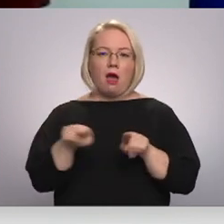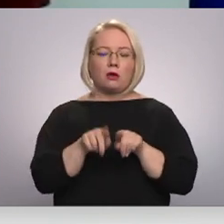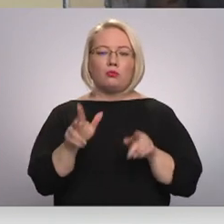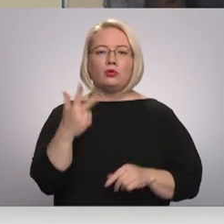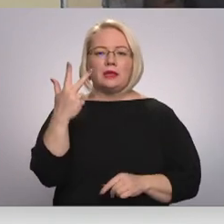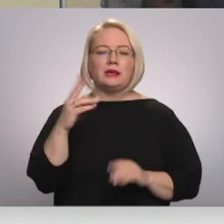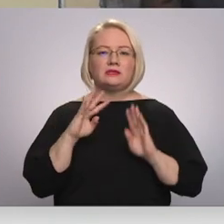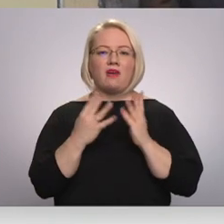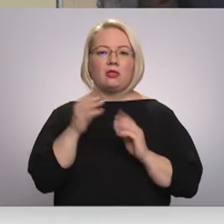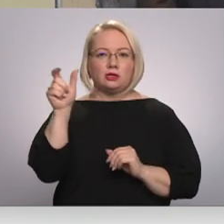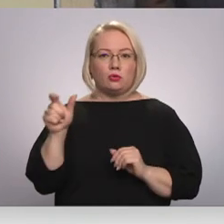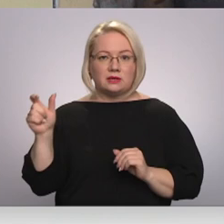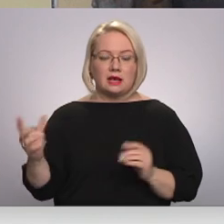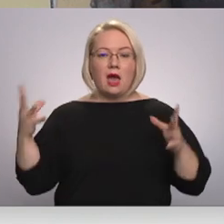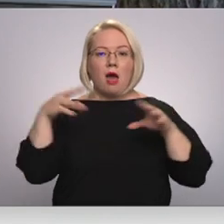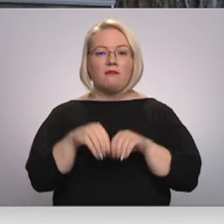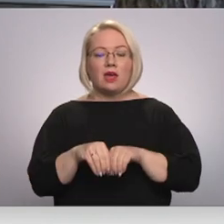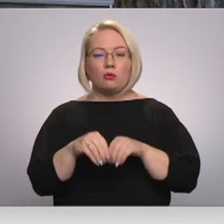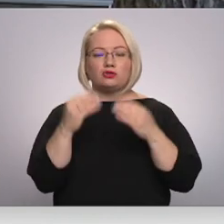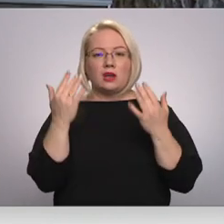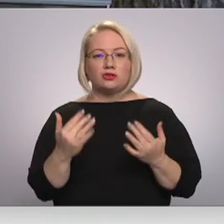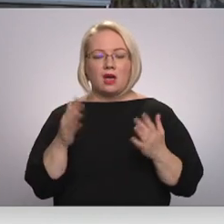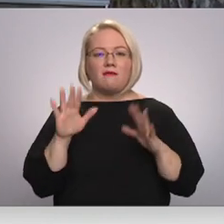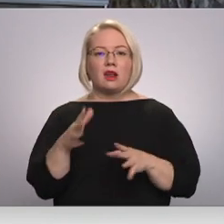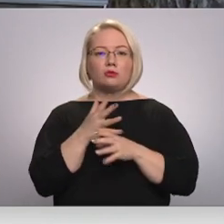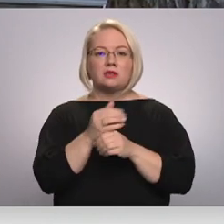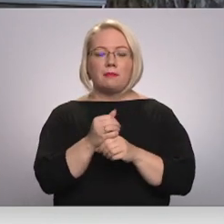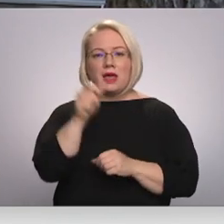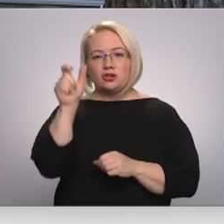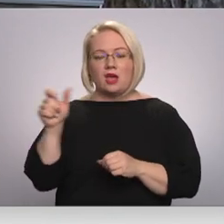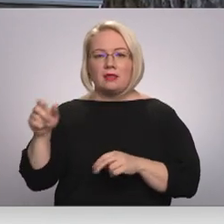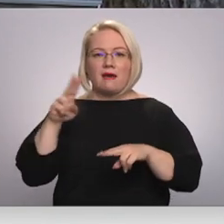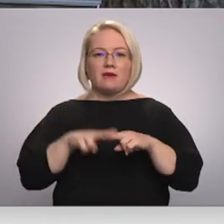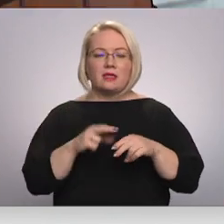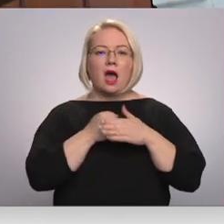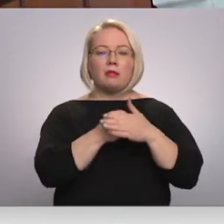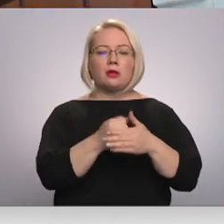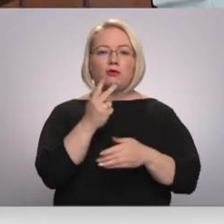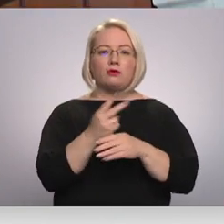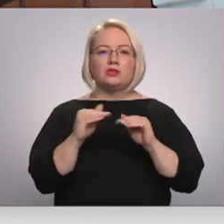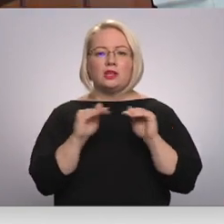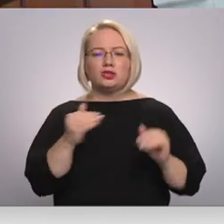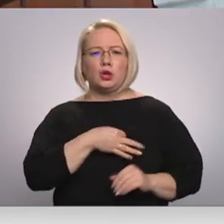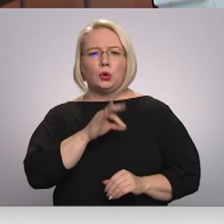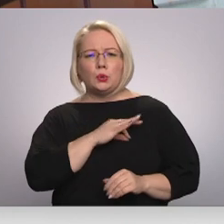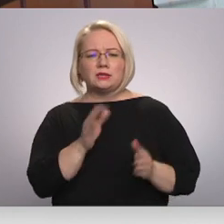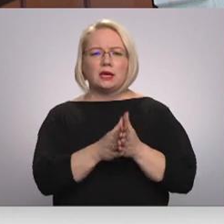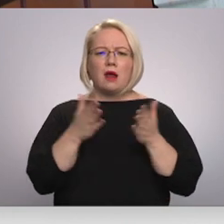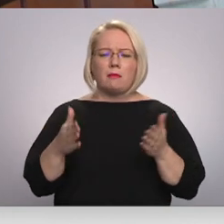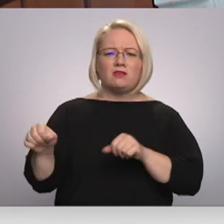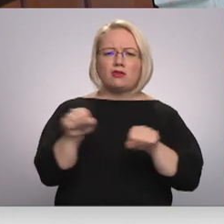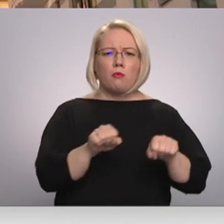locekļiem. Apvienošanas rezultātā varētu arī samazināt štāta vietas atbalsta funkciju līmenī. Juristi, grāmatveži apkopēji.